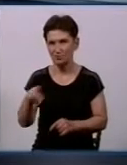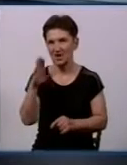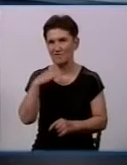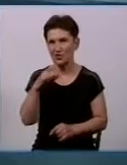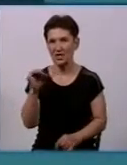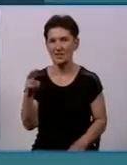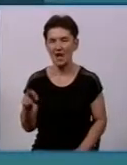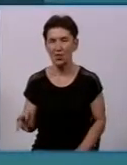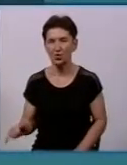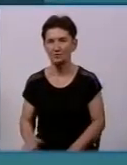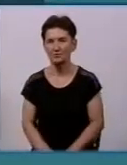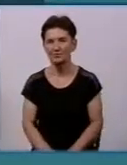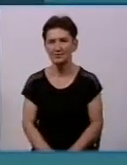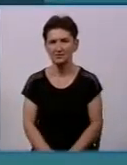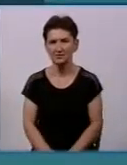господарства.